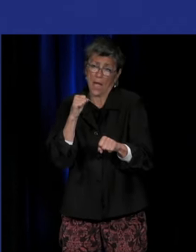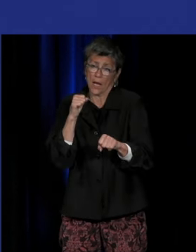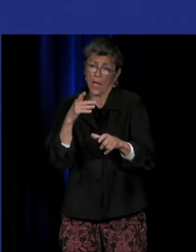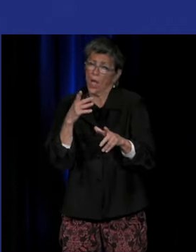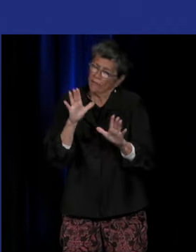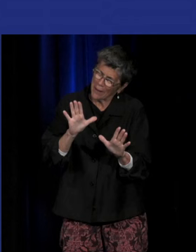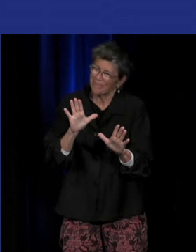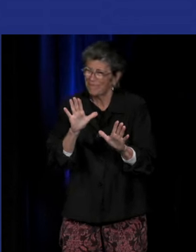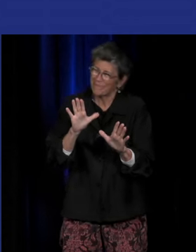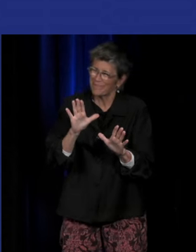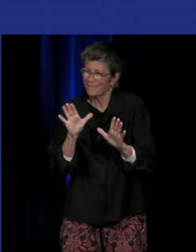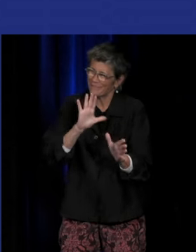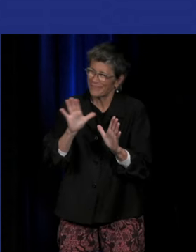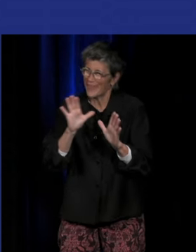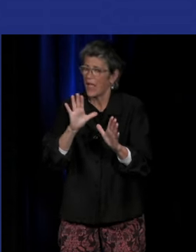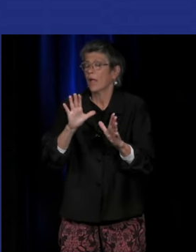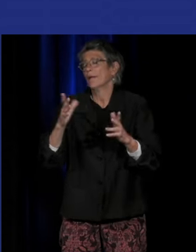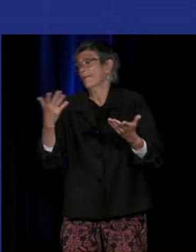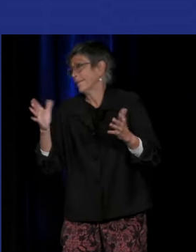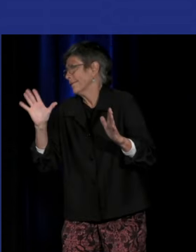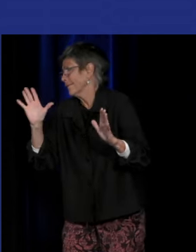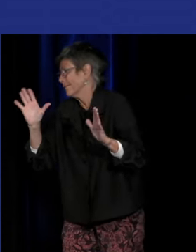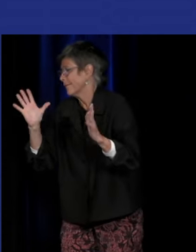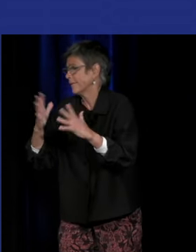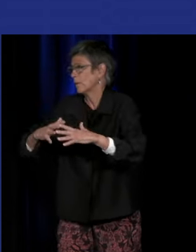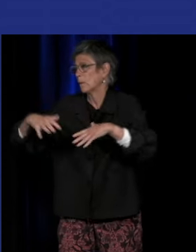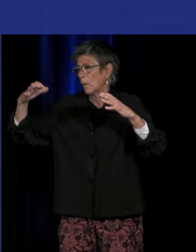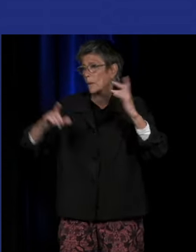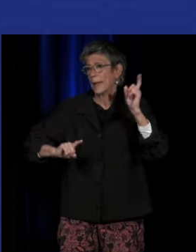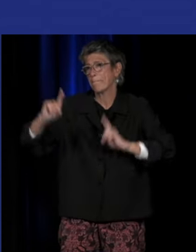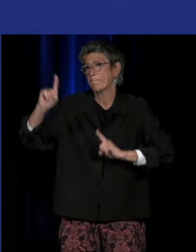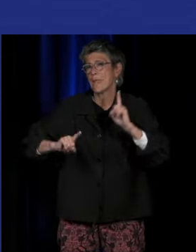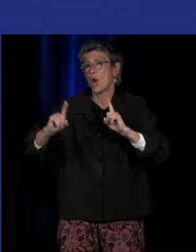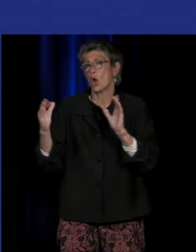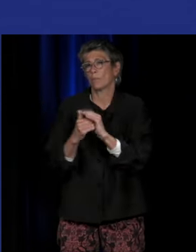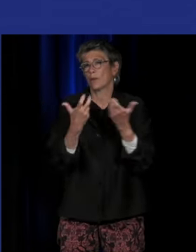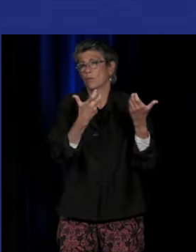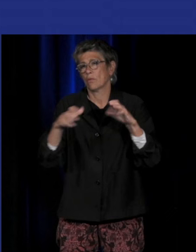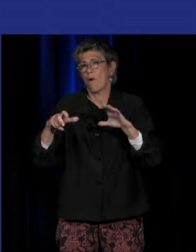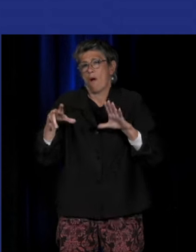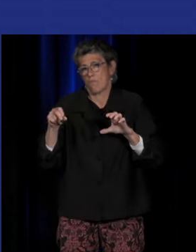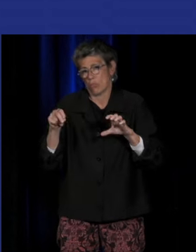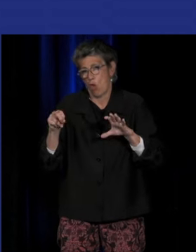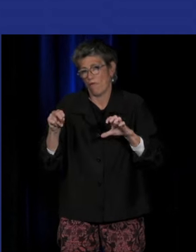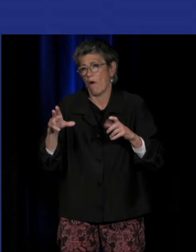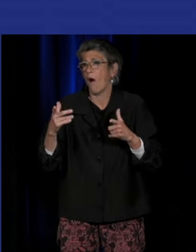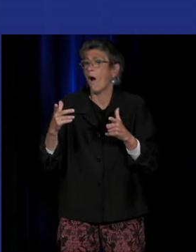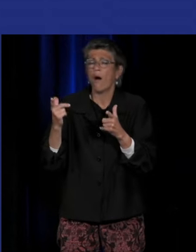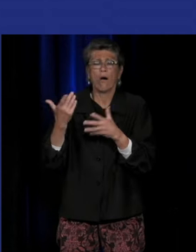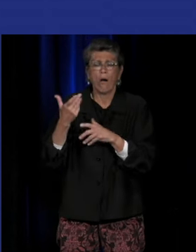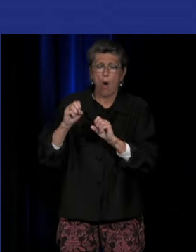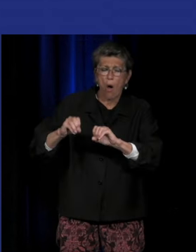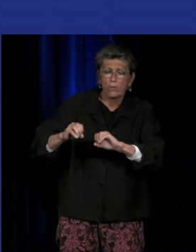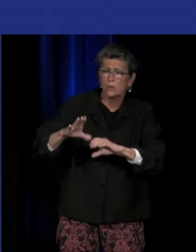plutôt, disons que le congrès fameux, célèbre congrès de Milan de 1880 qui réunit les enseignants